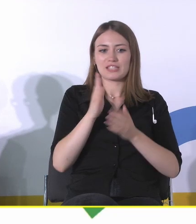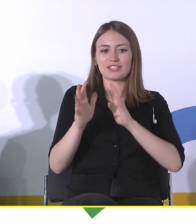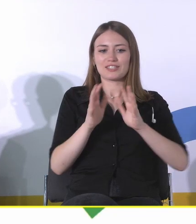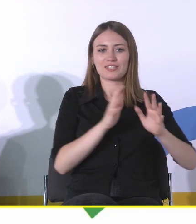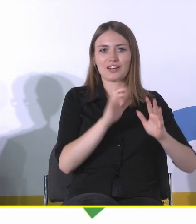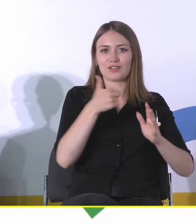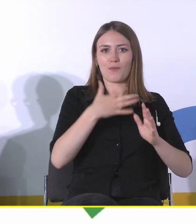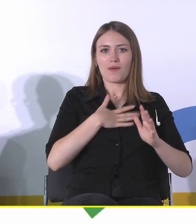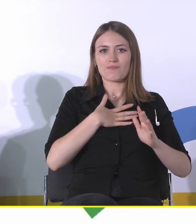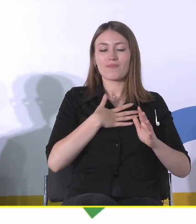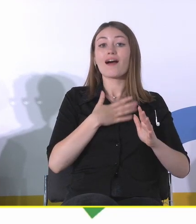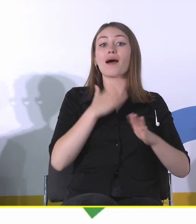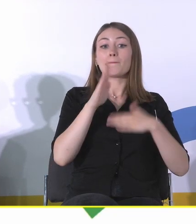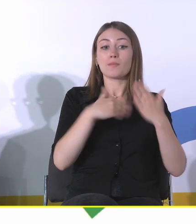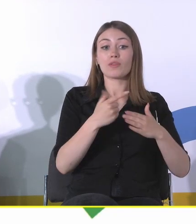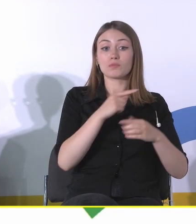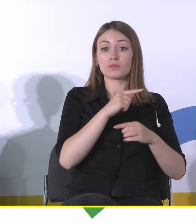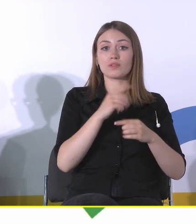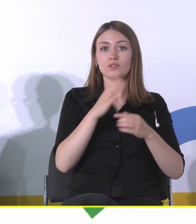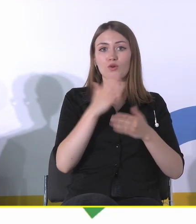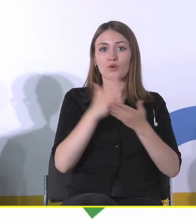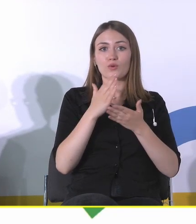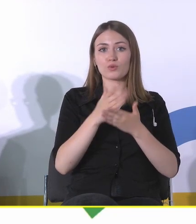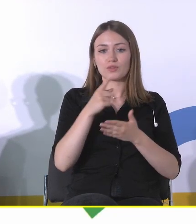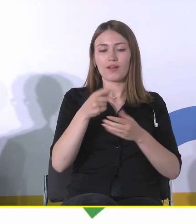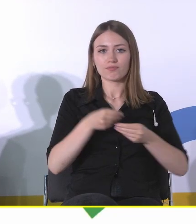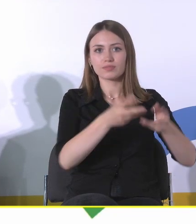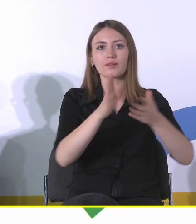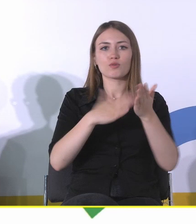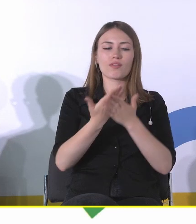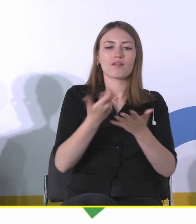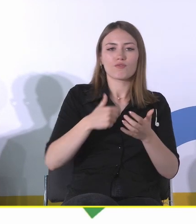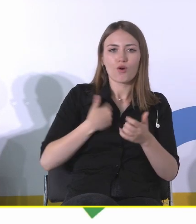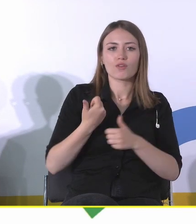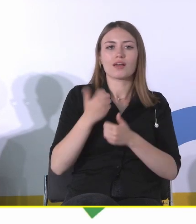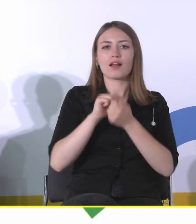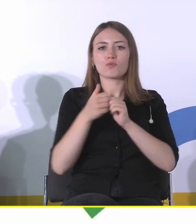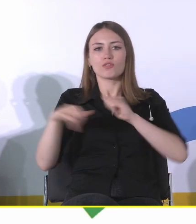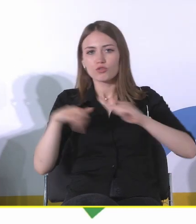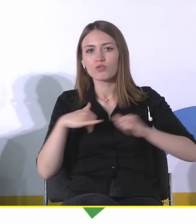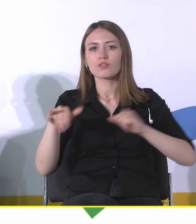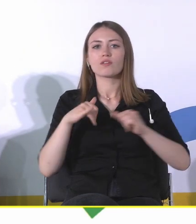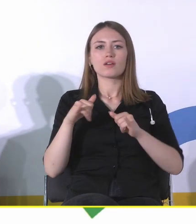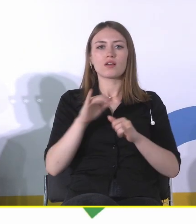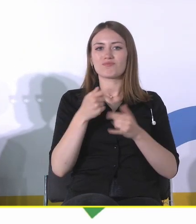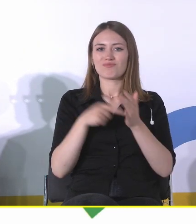tych zasobów później w takim tym rozdaniu administracyjnym, czy wojskowym, czy nie wiem, zarządczym, nie będzie.